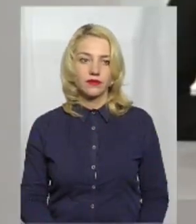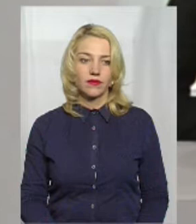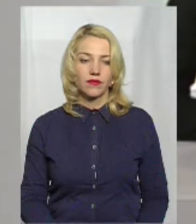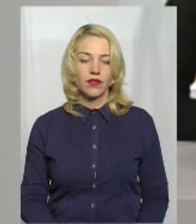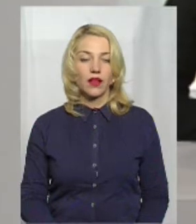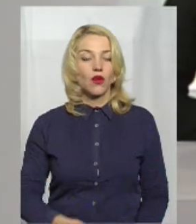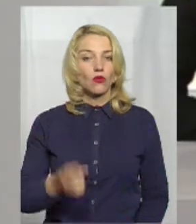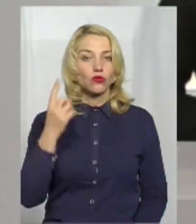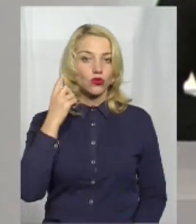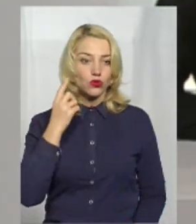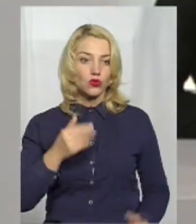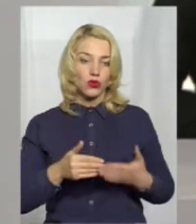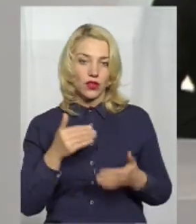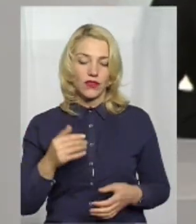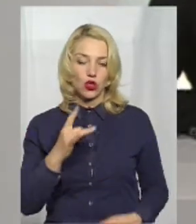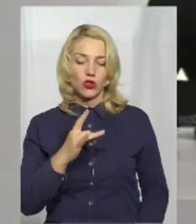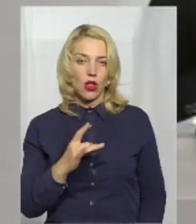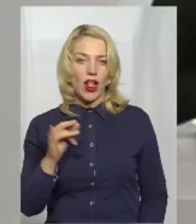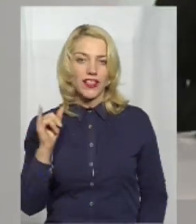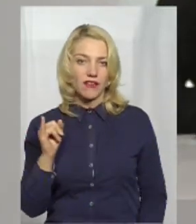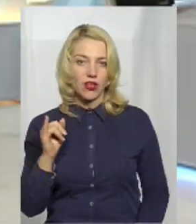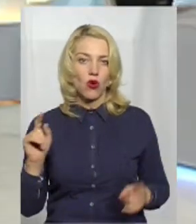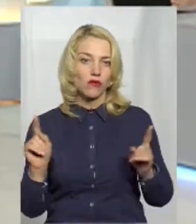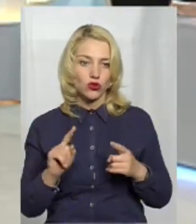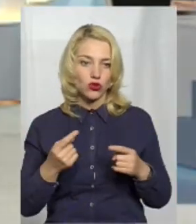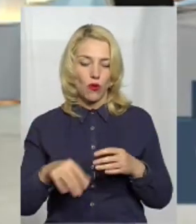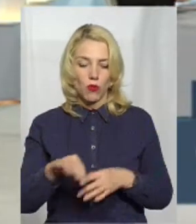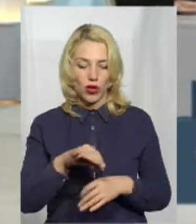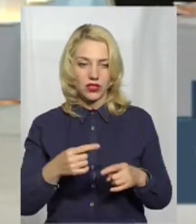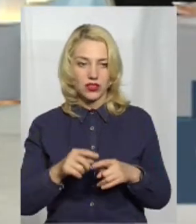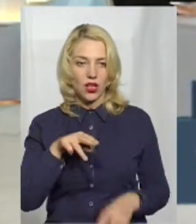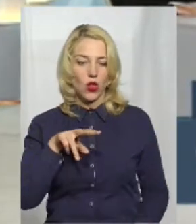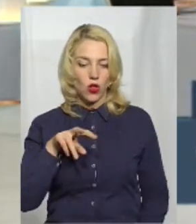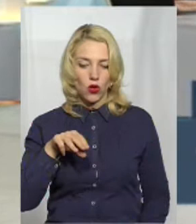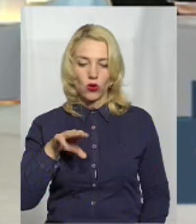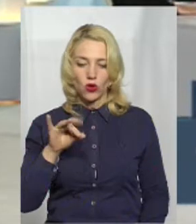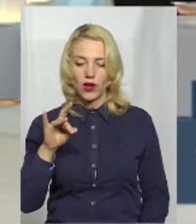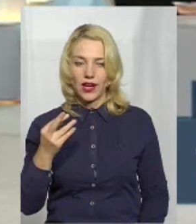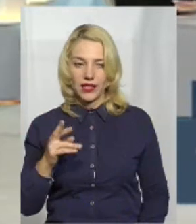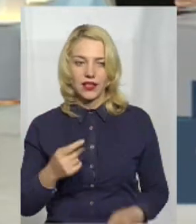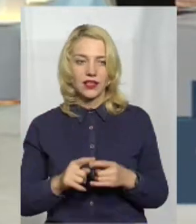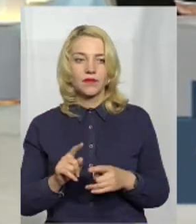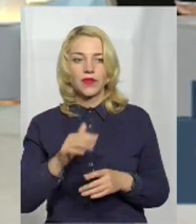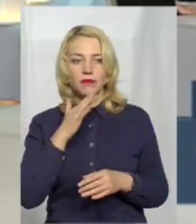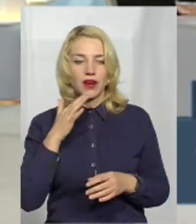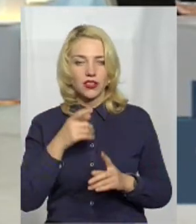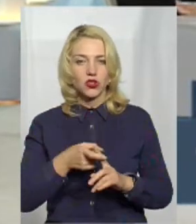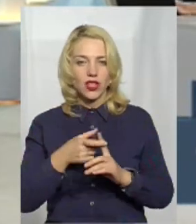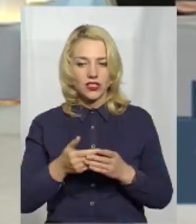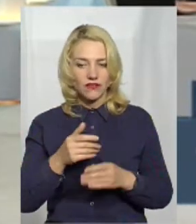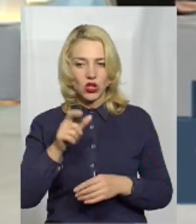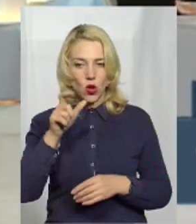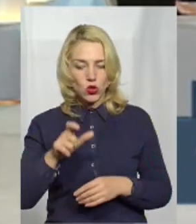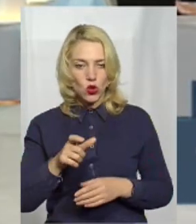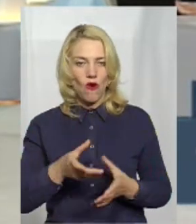От, почули від Роксолани Іванової, що проєкт – це лотерея, що багато чого залежить в тому числі і від людського фактору.